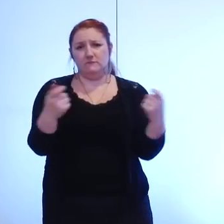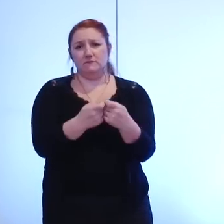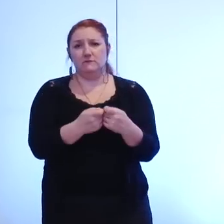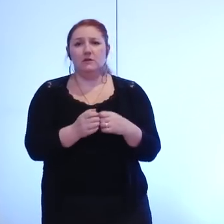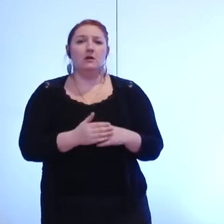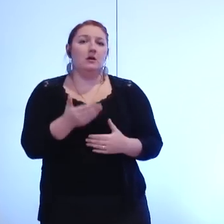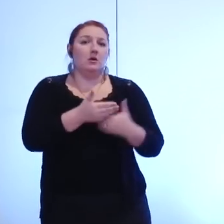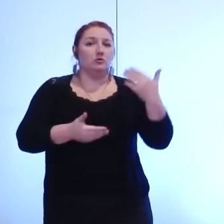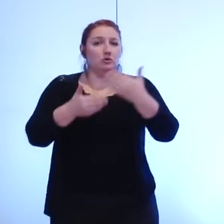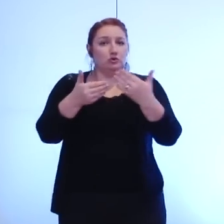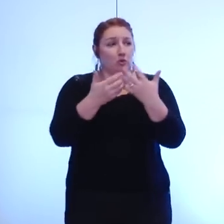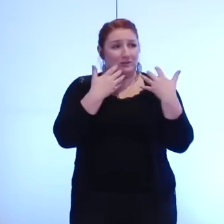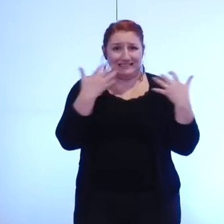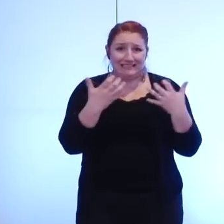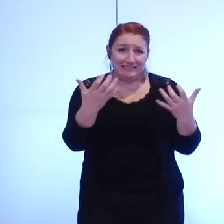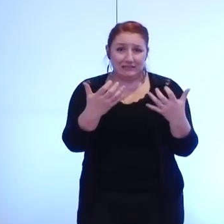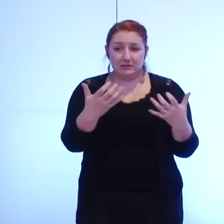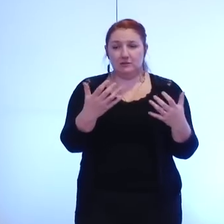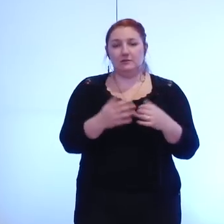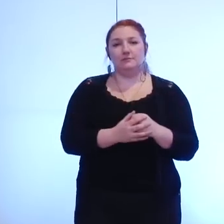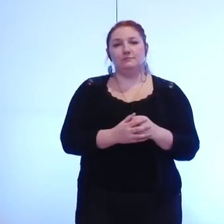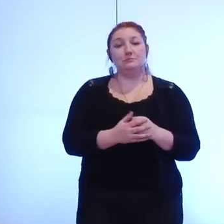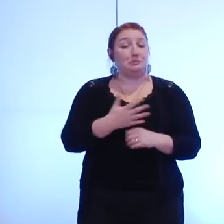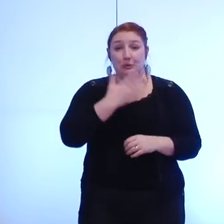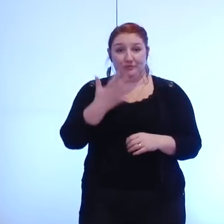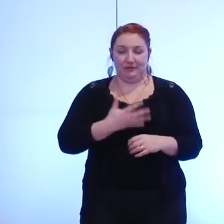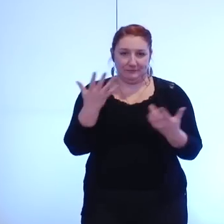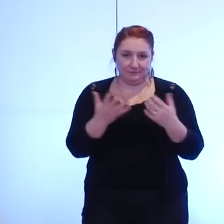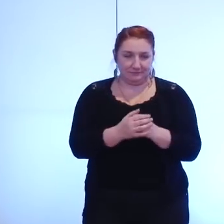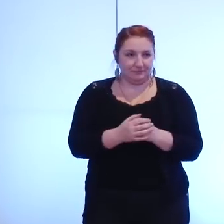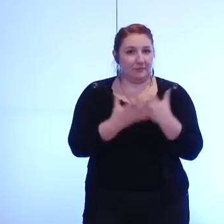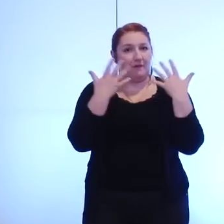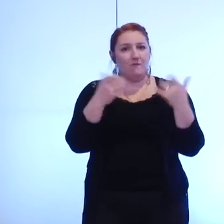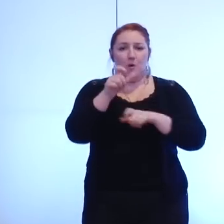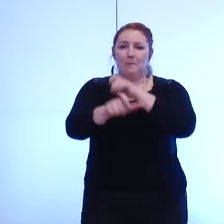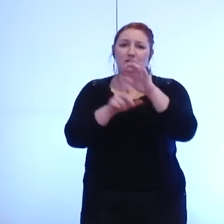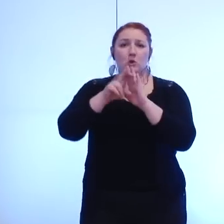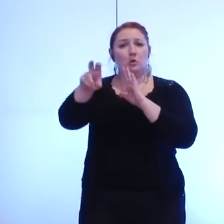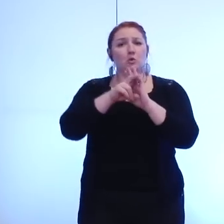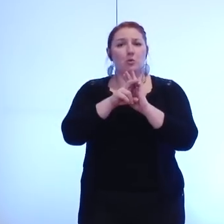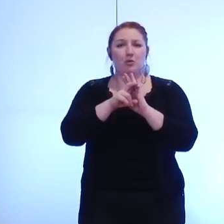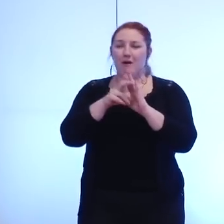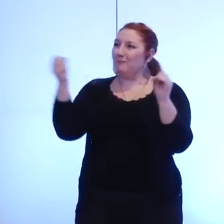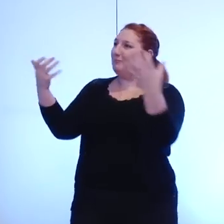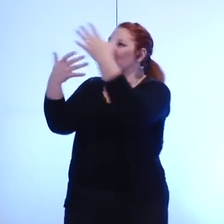volonté de construction répondait à un souci rapprocher l'ensemble des grenoblois de la métropole